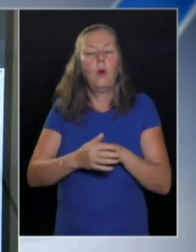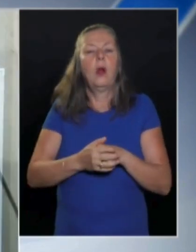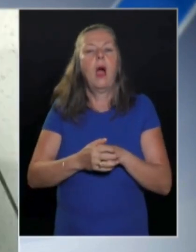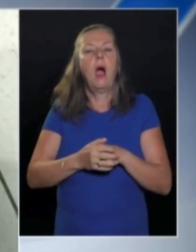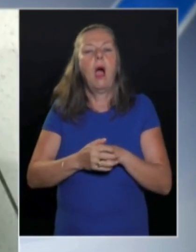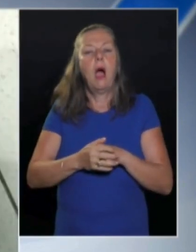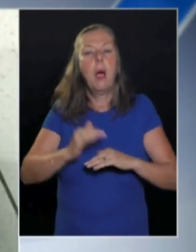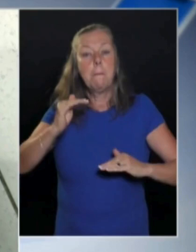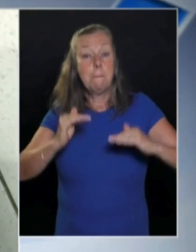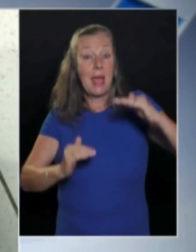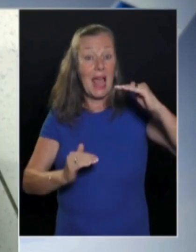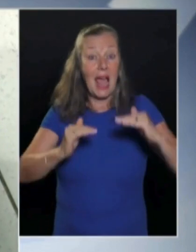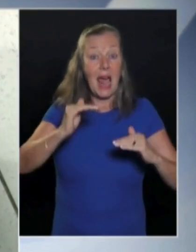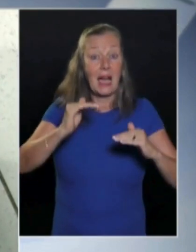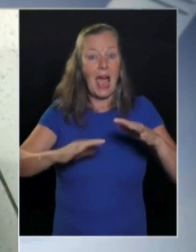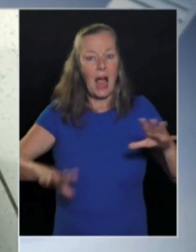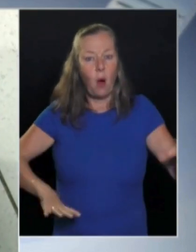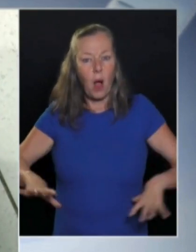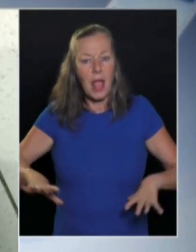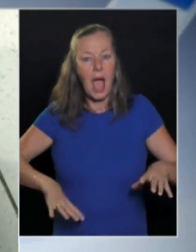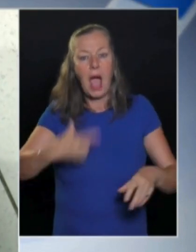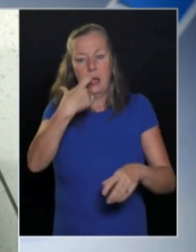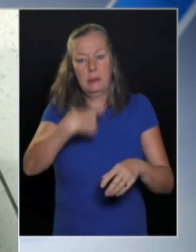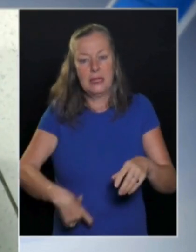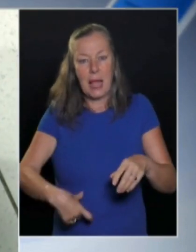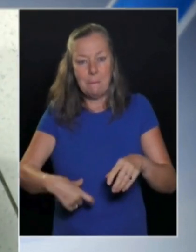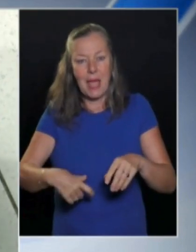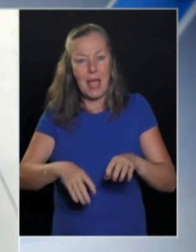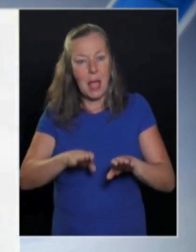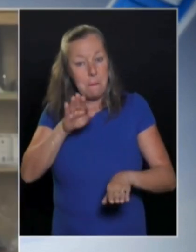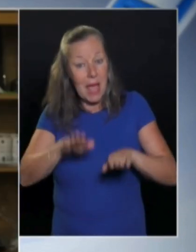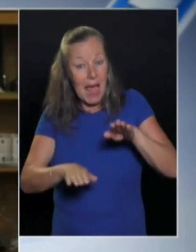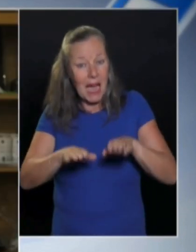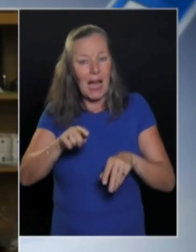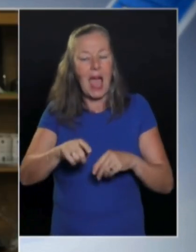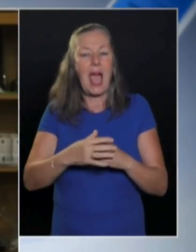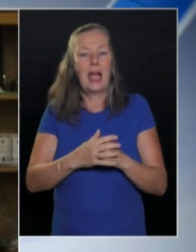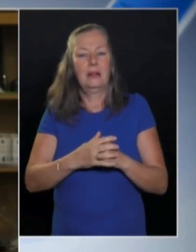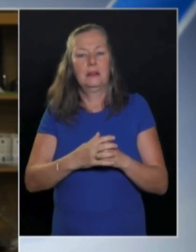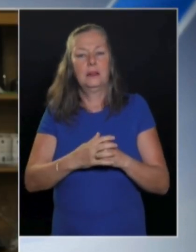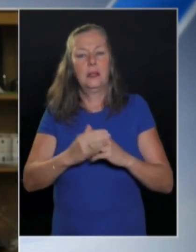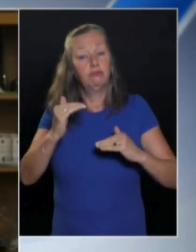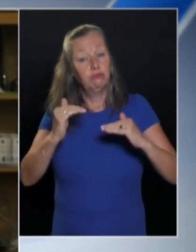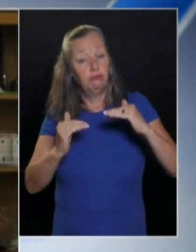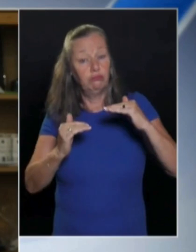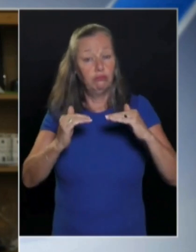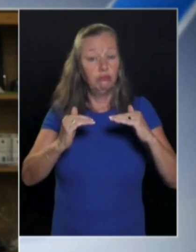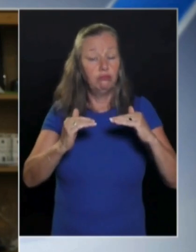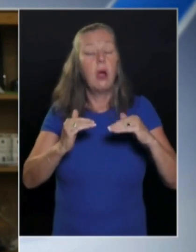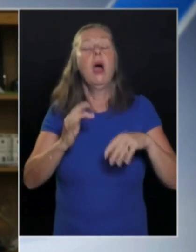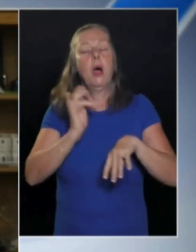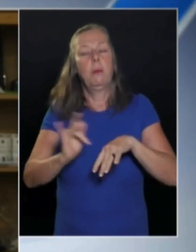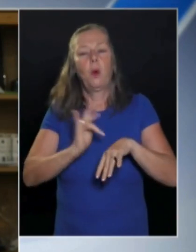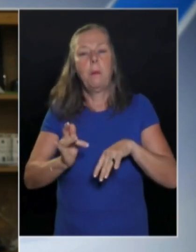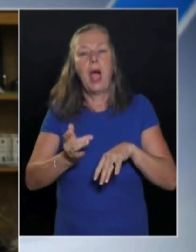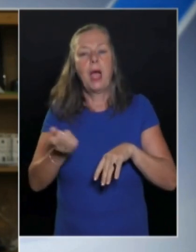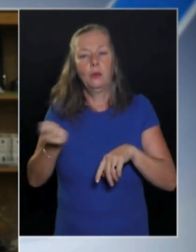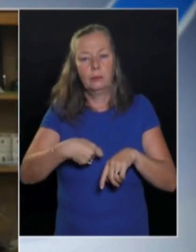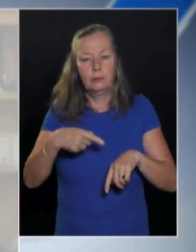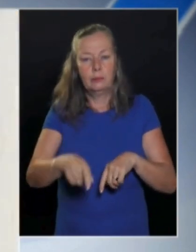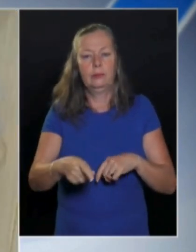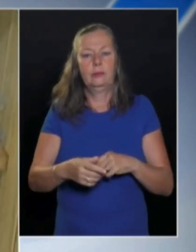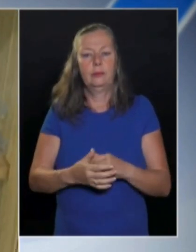illetve a személy mérlág, ezekre folyamatosan nagy a keresnek, és ezeket igyekszünk beszerezni